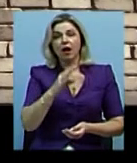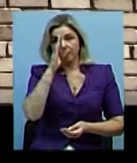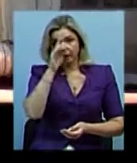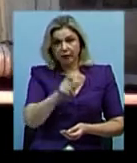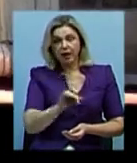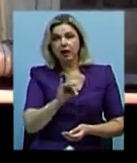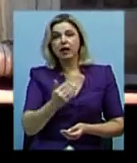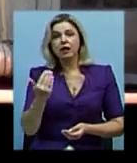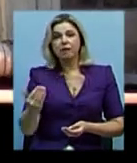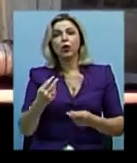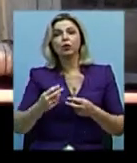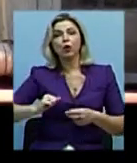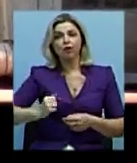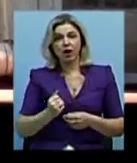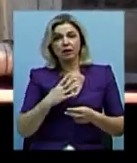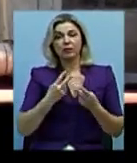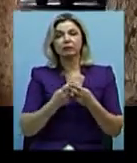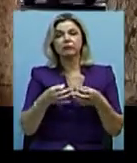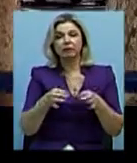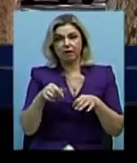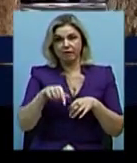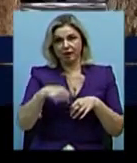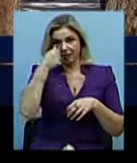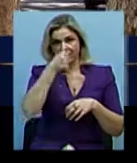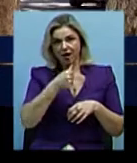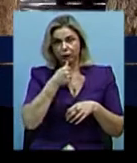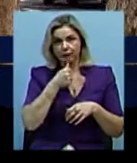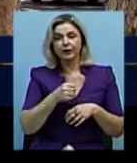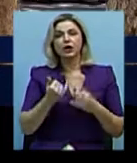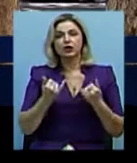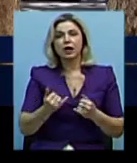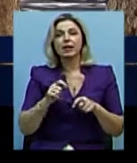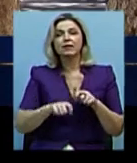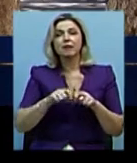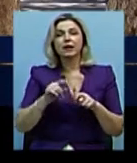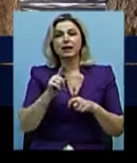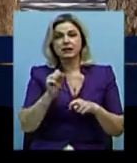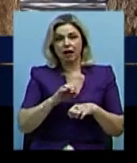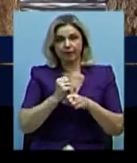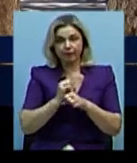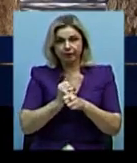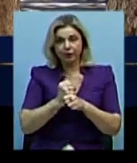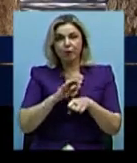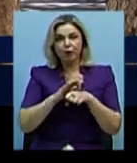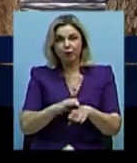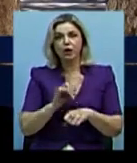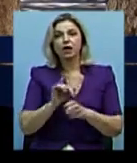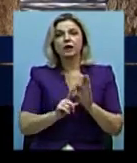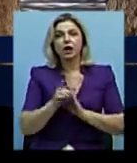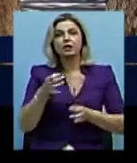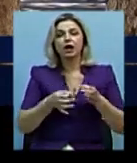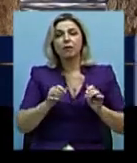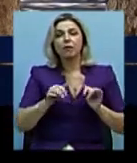звільнили з місць позбавлення волі в цьому році. Наразі проводиться експертиза. Ціла направлені на проведені експертизи. Порушено кримінальне